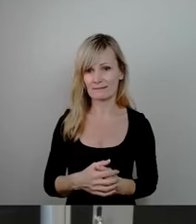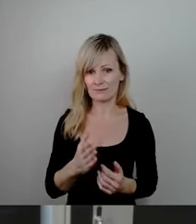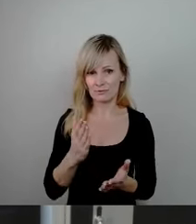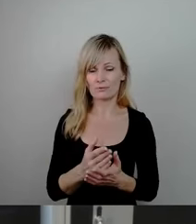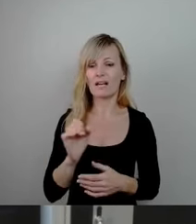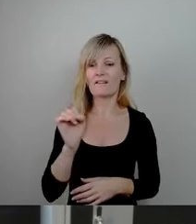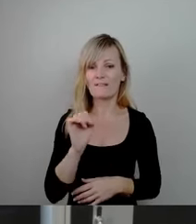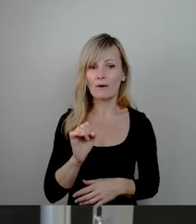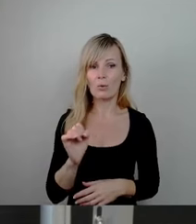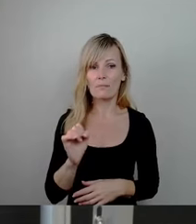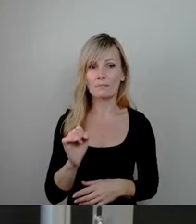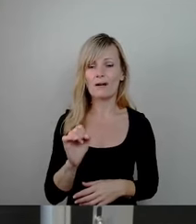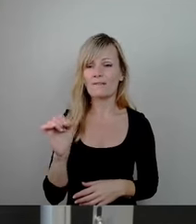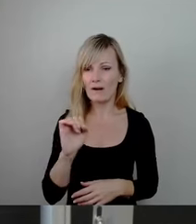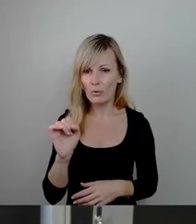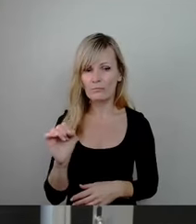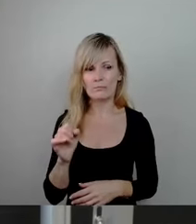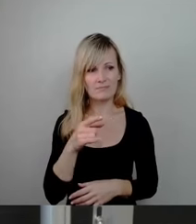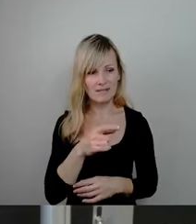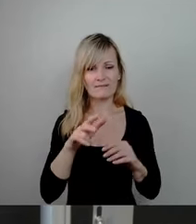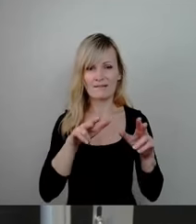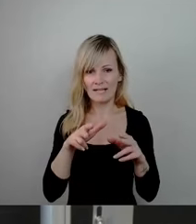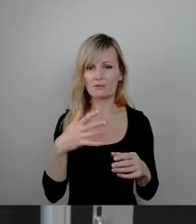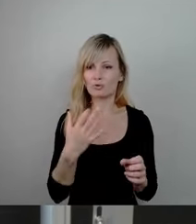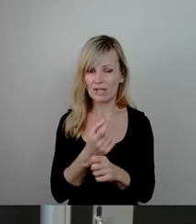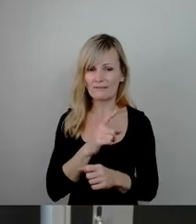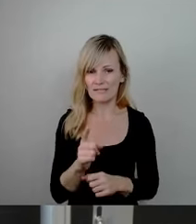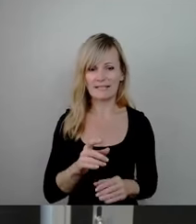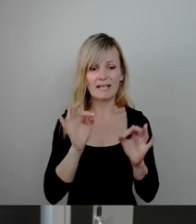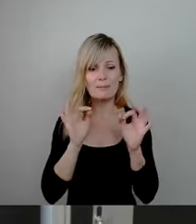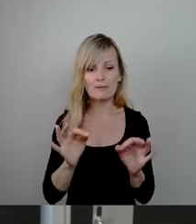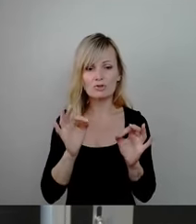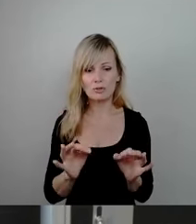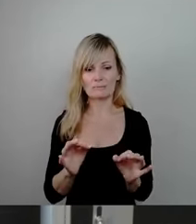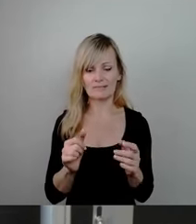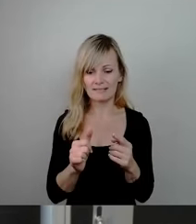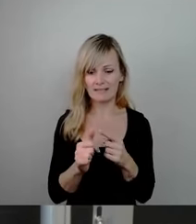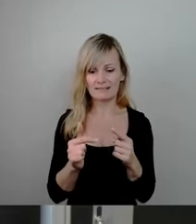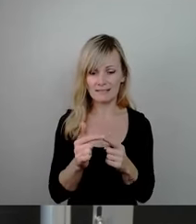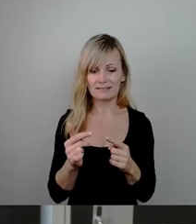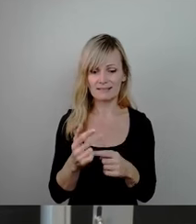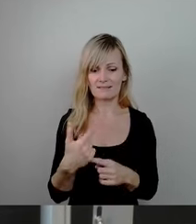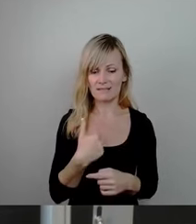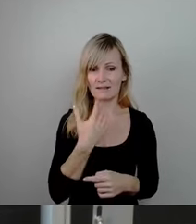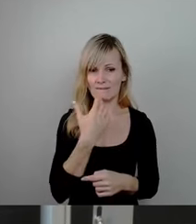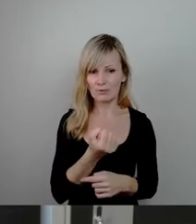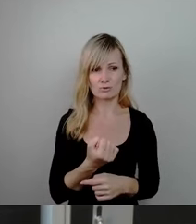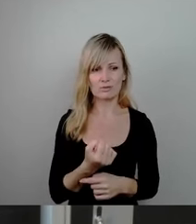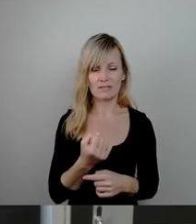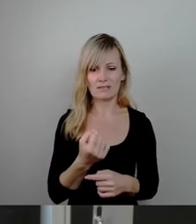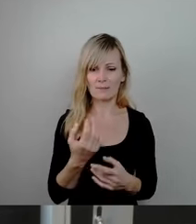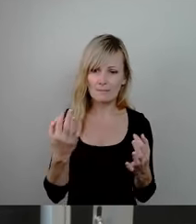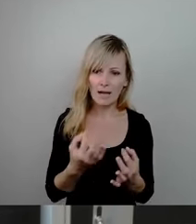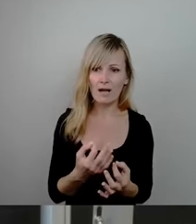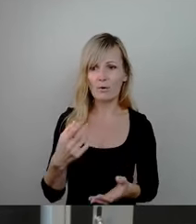schafft es die Verwaltung nicht, bestimmte Dinge, die wir wünschen, wofür wir auch Geld zur Verfügung stehen, umzusetzen. Da gibt es